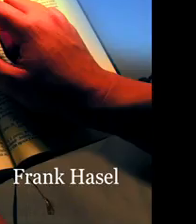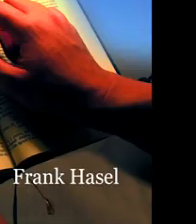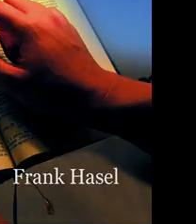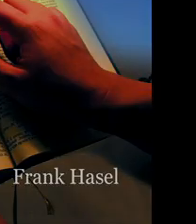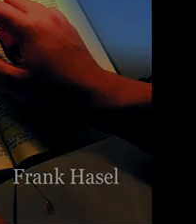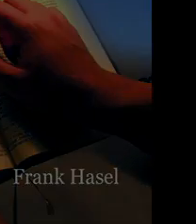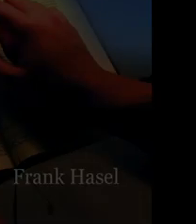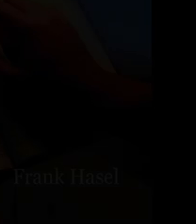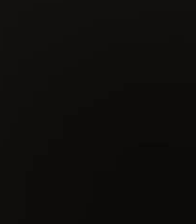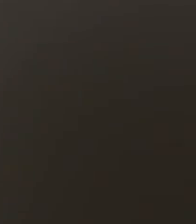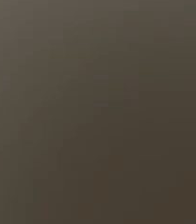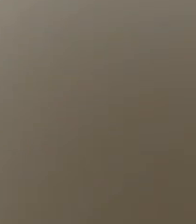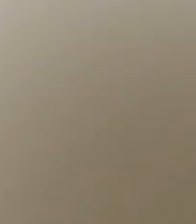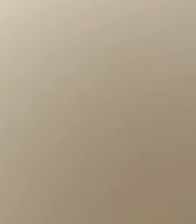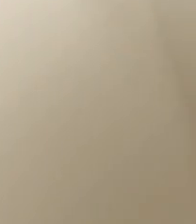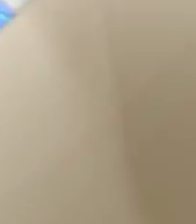Dziękuje za oglądanie.